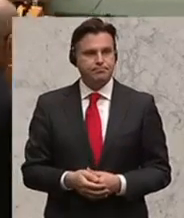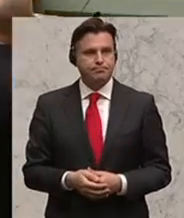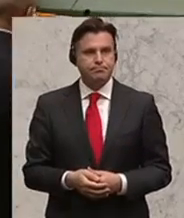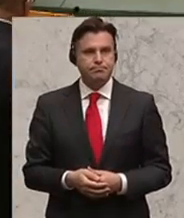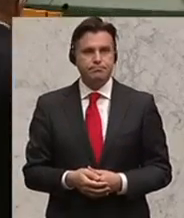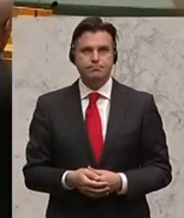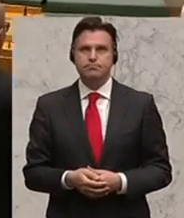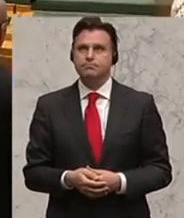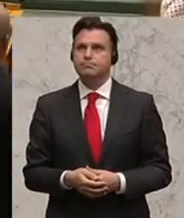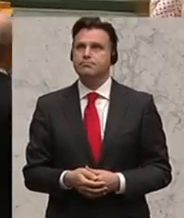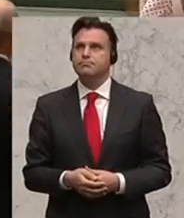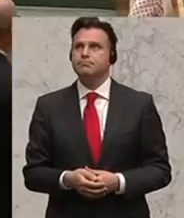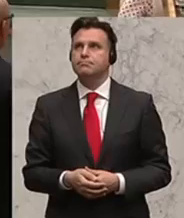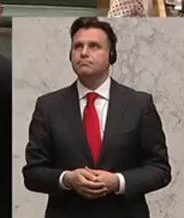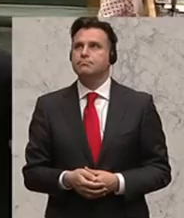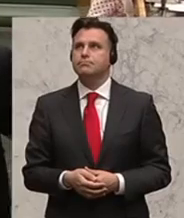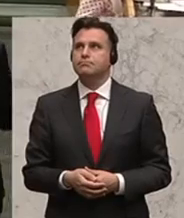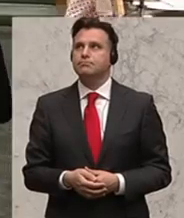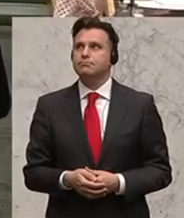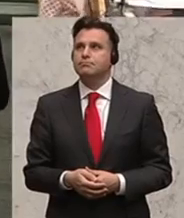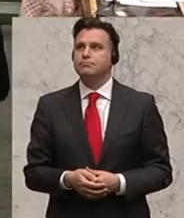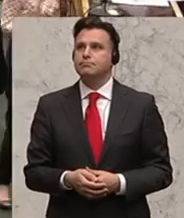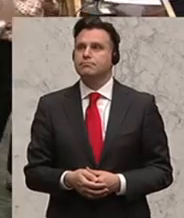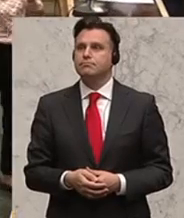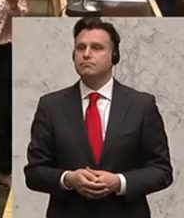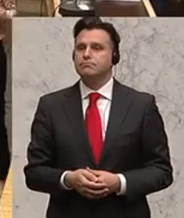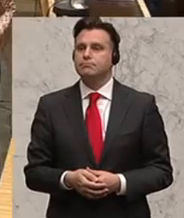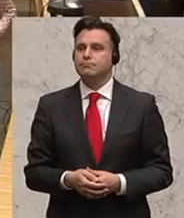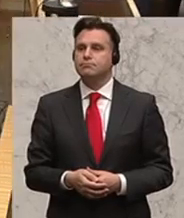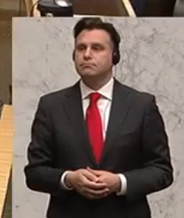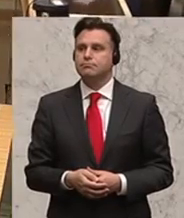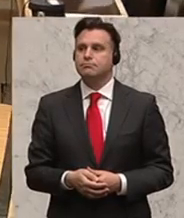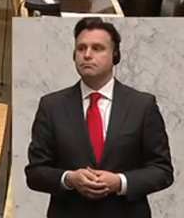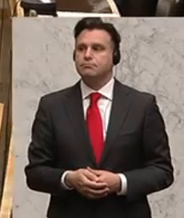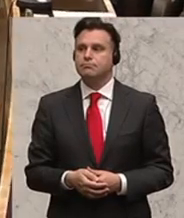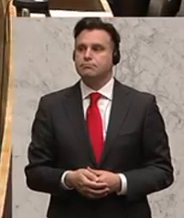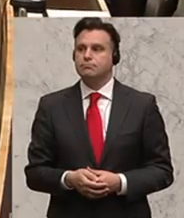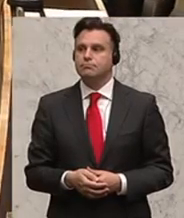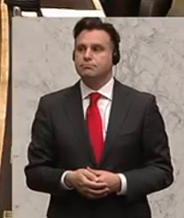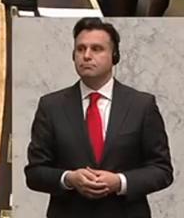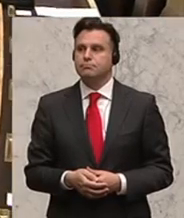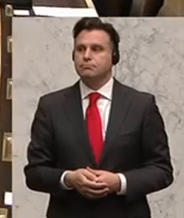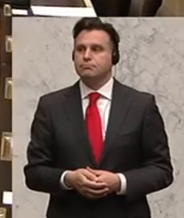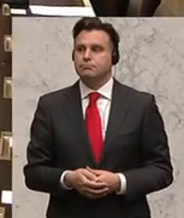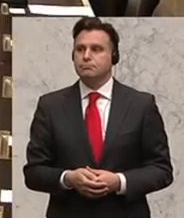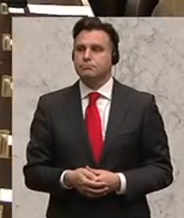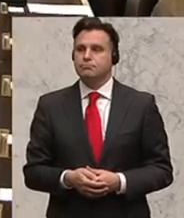Grünen. Allerdings gehe ihr die Regelung insgesamt nicht weit genug, weshalb die Grünen nicht zustimmen werden.